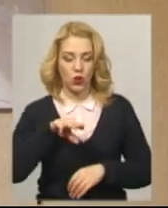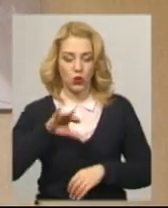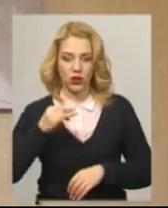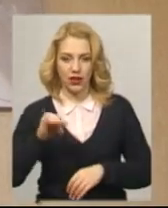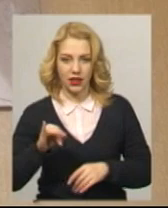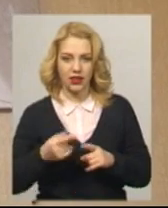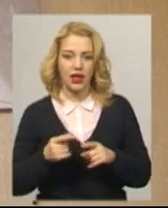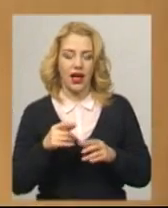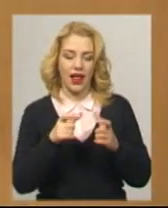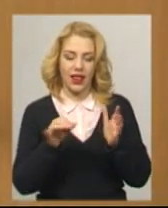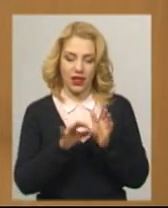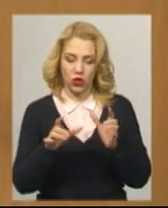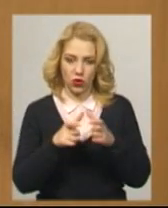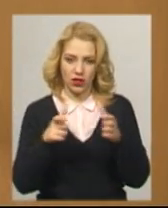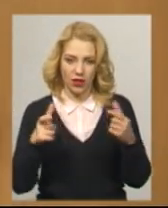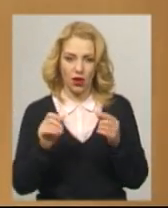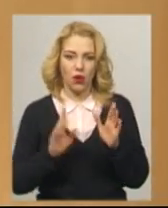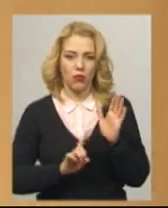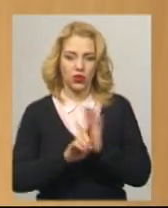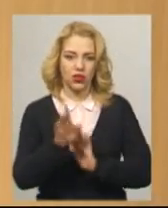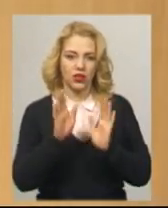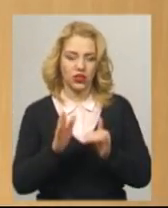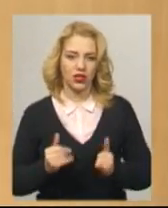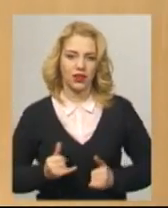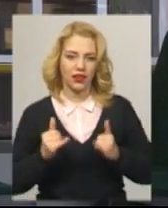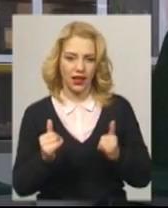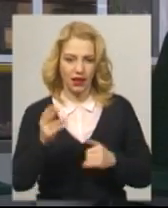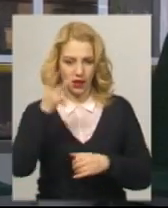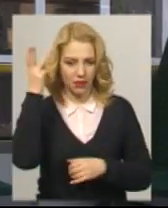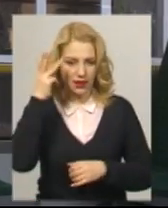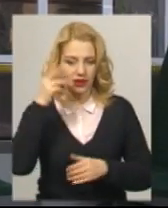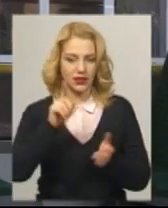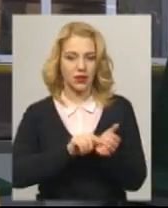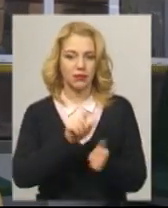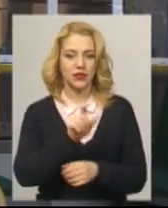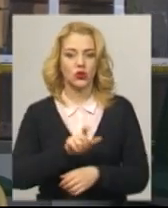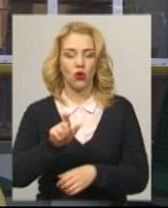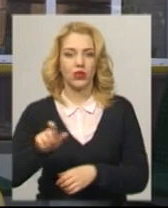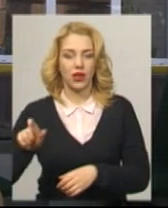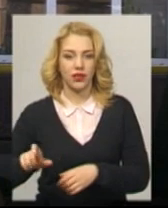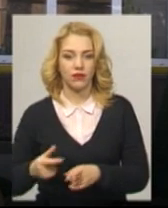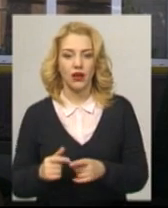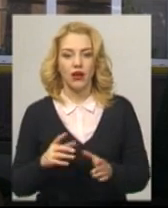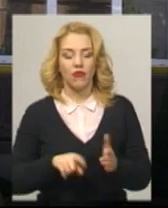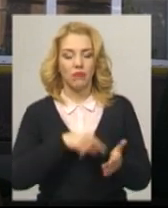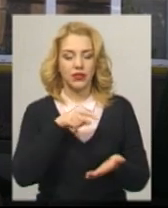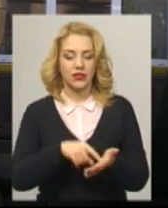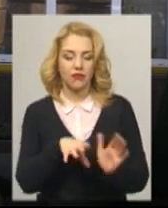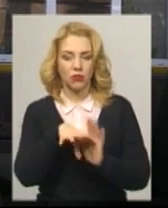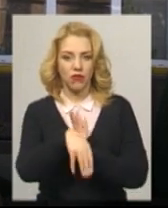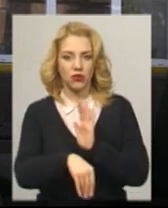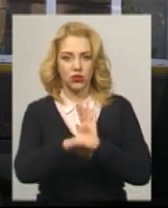квитки почали лише хмельницьким пільговикам, зокрема пенсіонерам. В місті впроваджується система